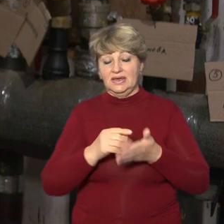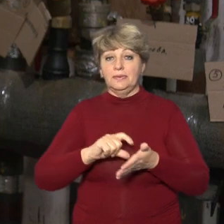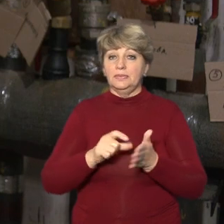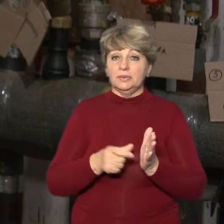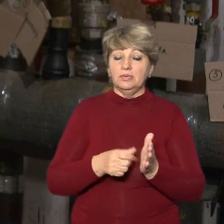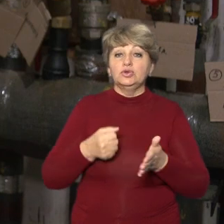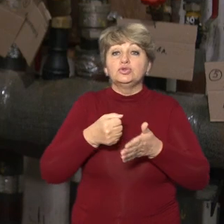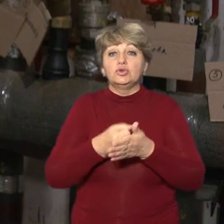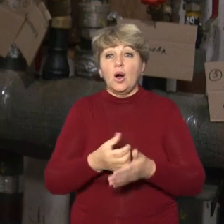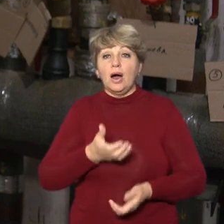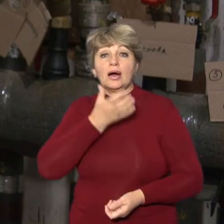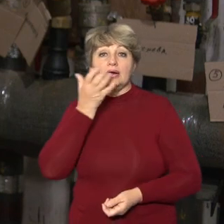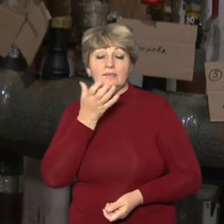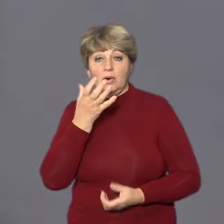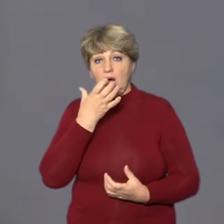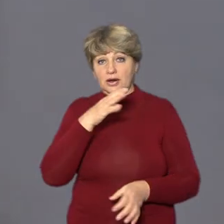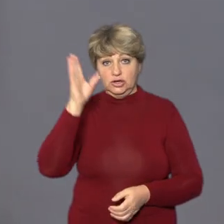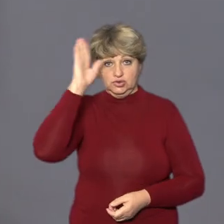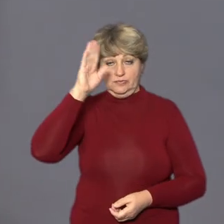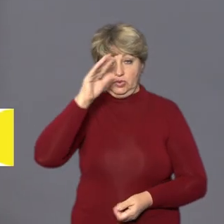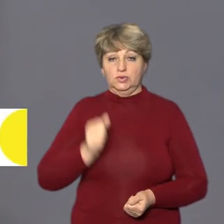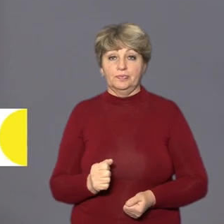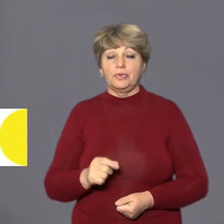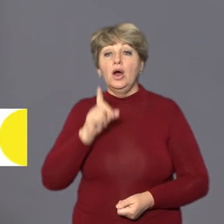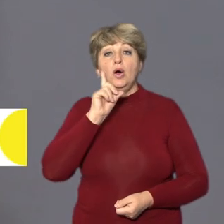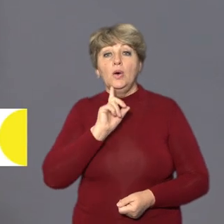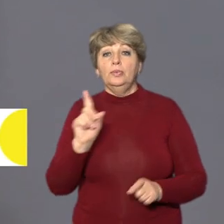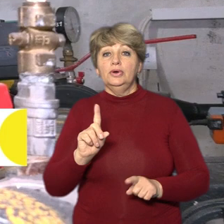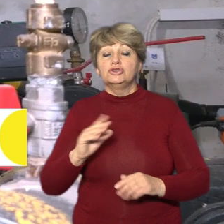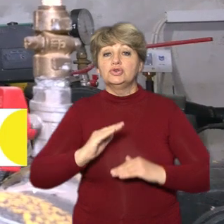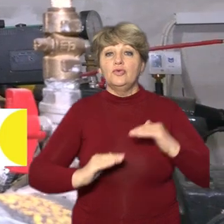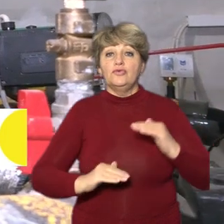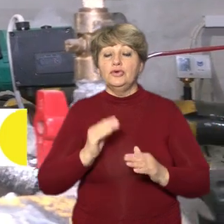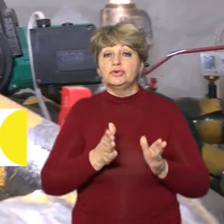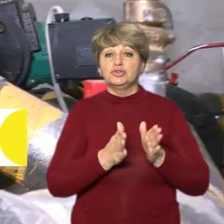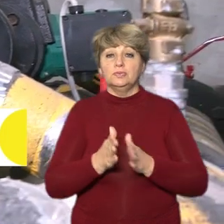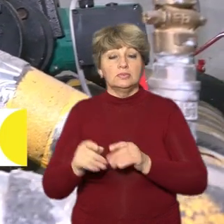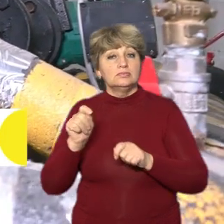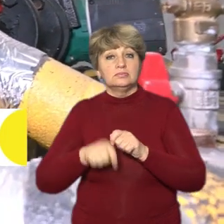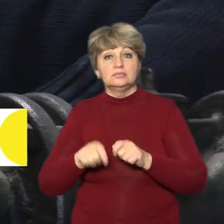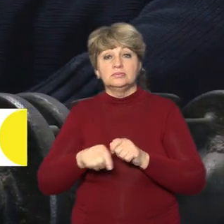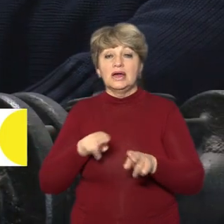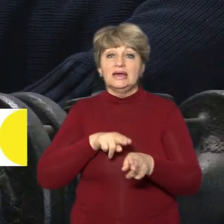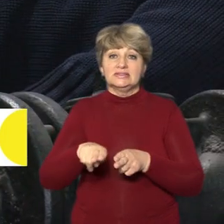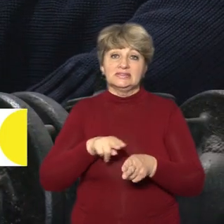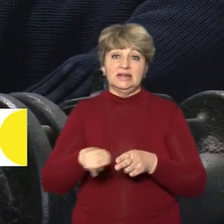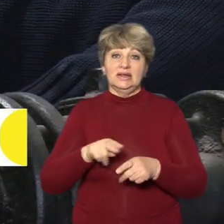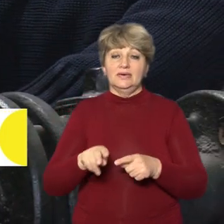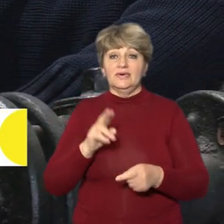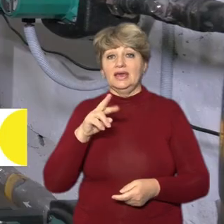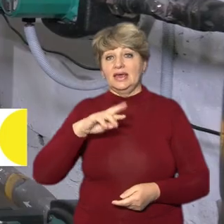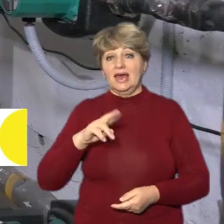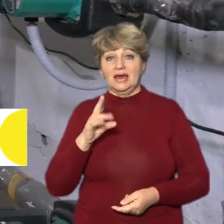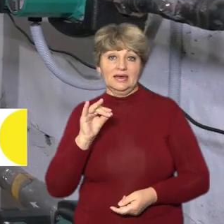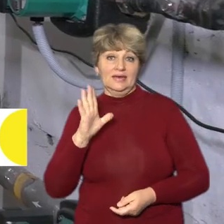догріваємо гарячу воду. Поки що в річному режимі контролює увесь процес слюсер-синтехнік Яків Коваль.